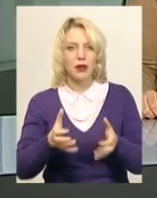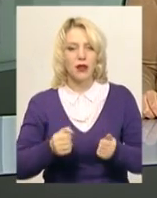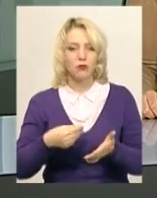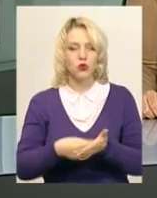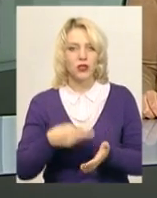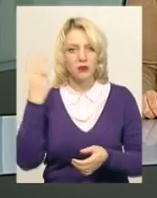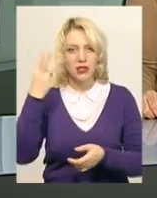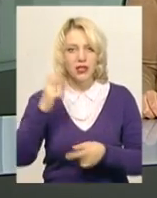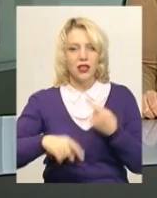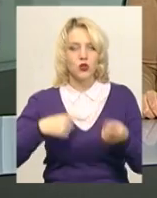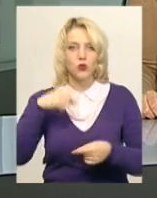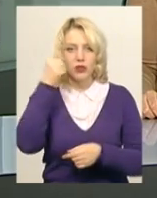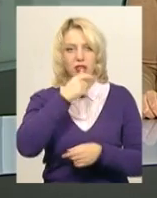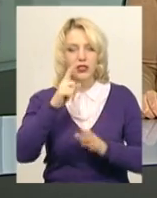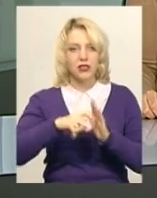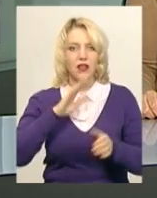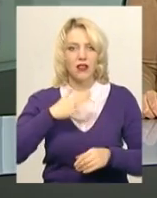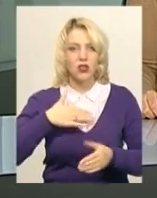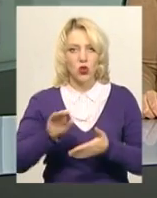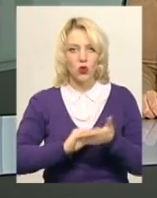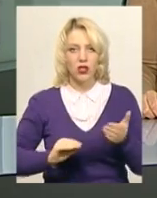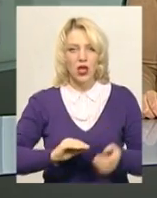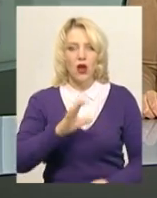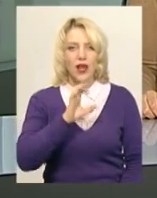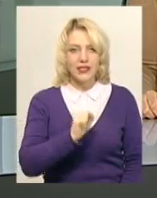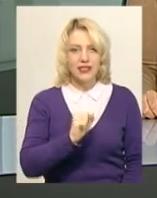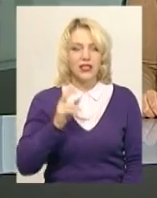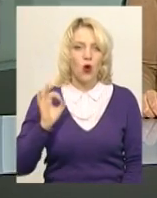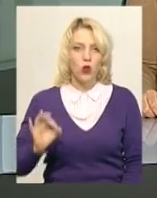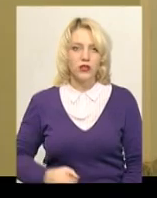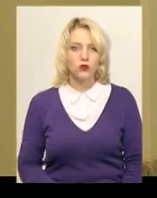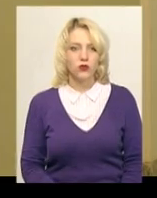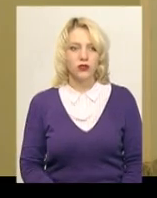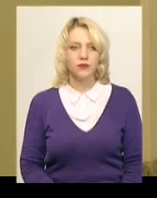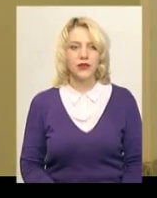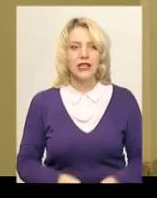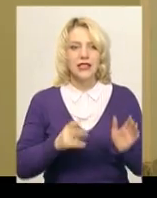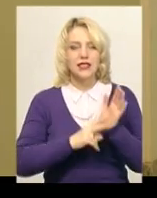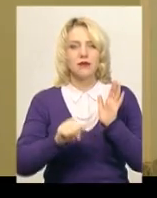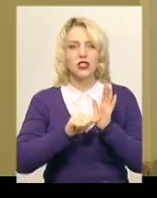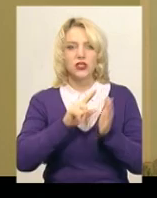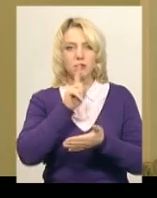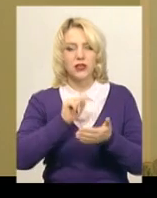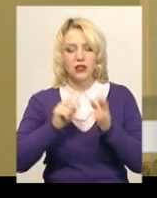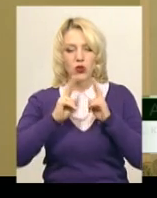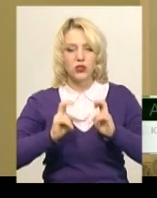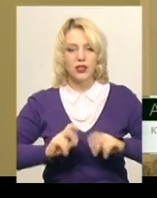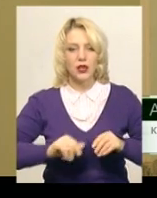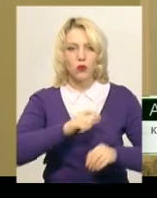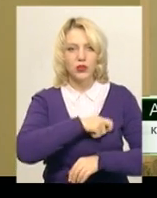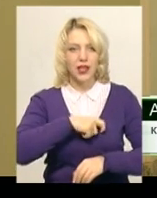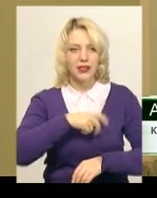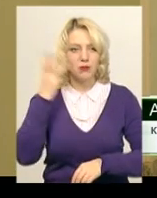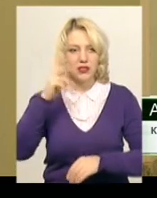бюджет Хмельницького на наступний рік, дізнавалась моя колега Анастасія Олексюк. 76 питань розглянули депутати